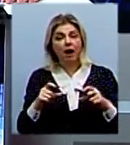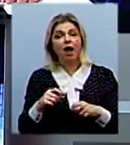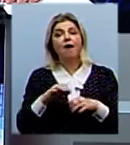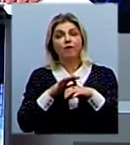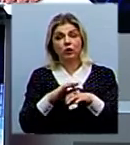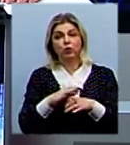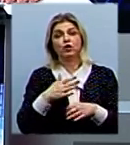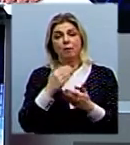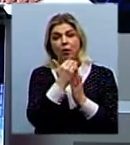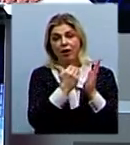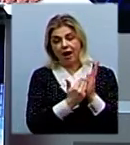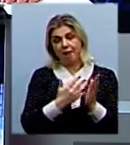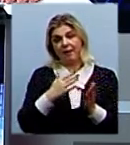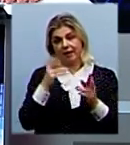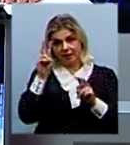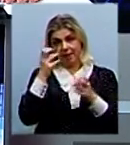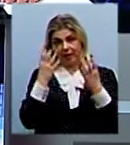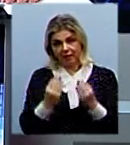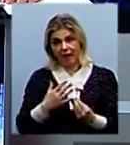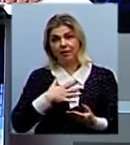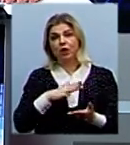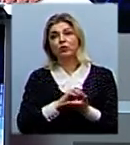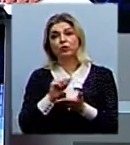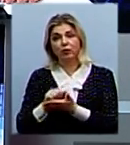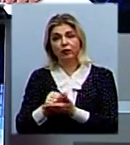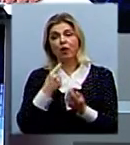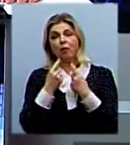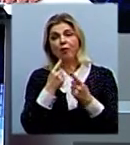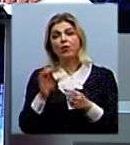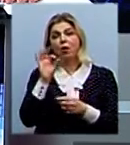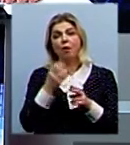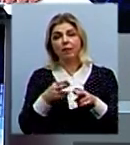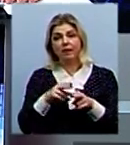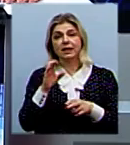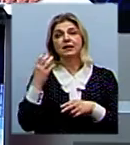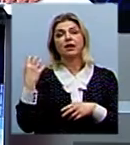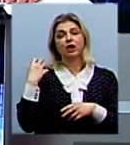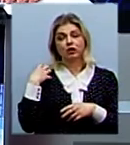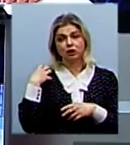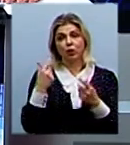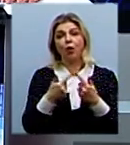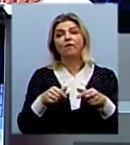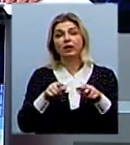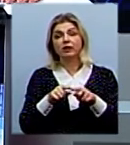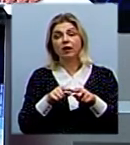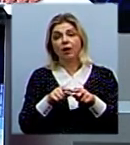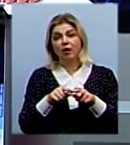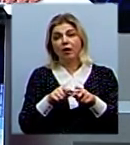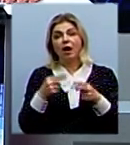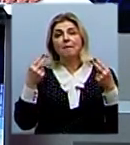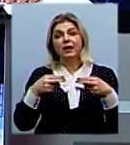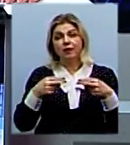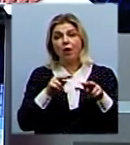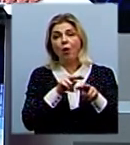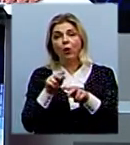програми «Тема дня» Катерина Лисюх говоритиме про це із начальником відділу організації митного